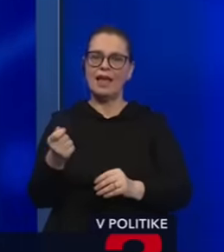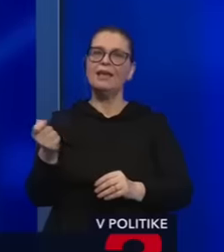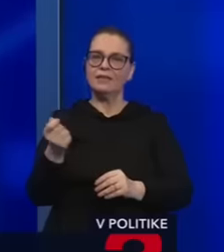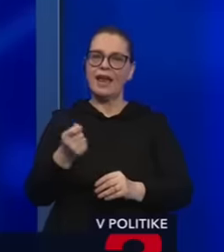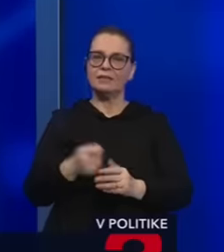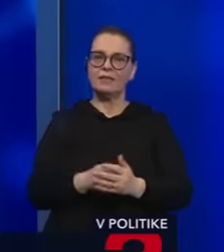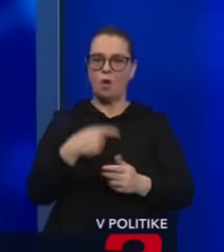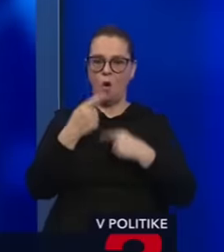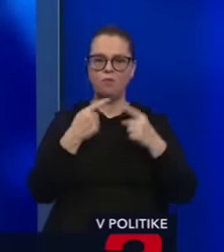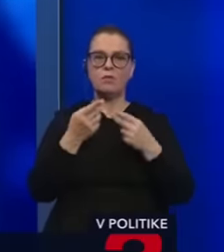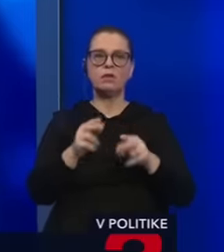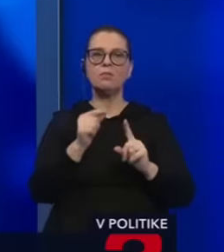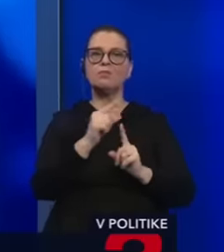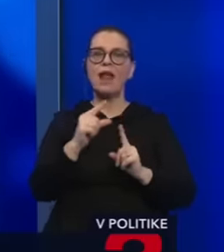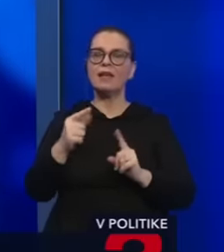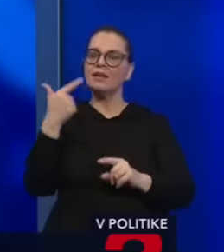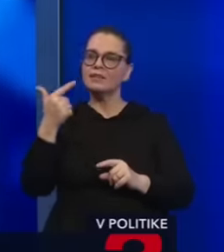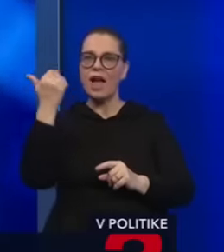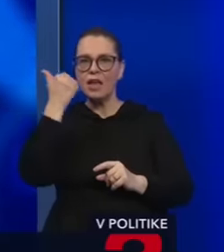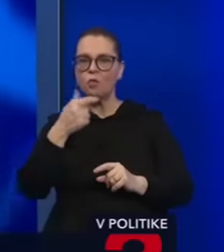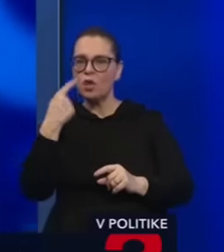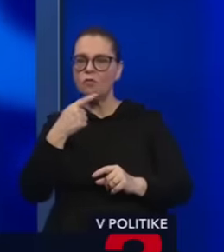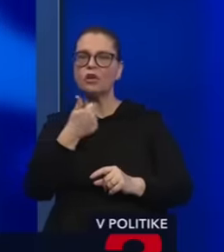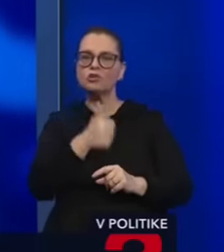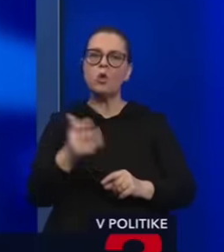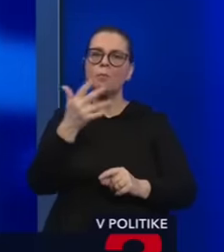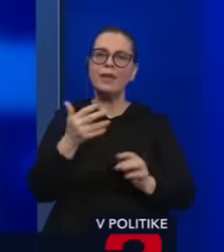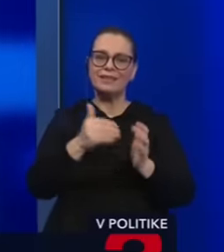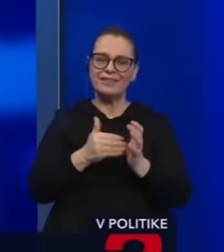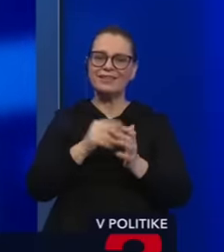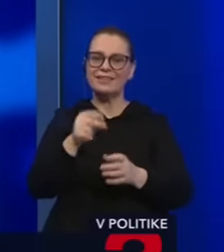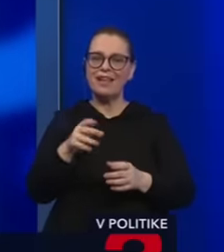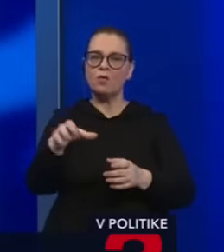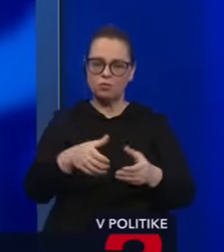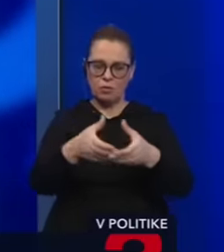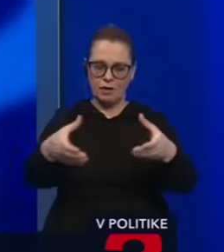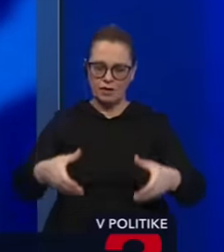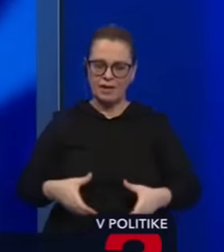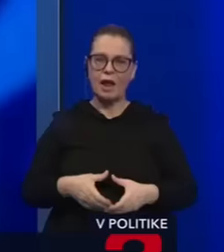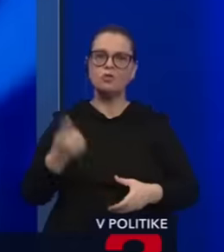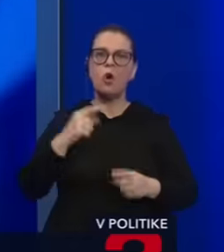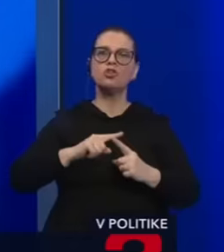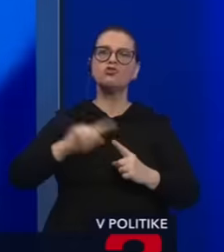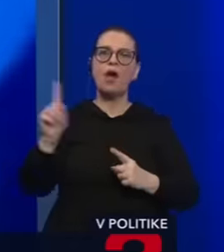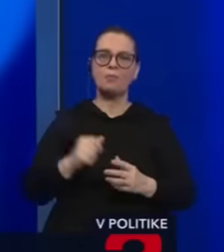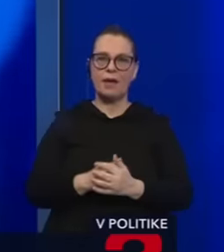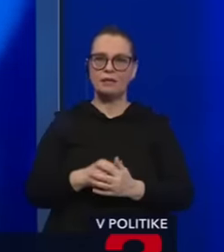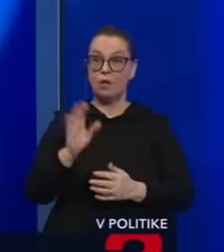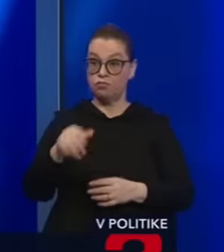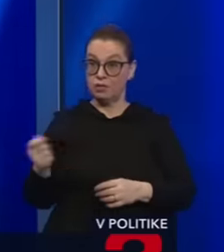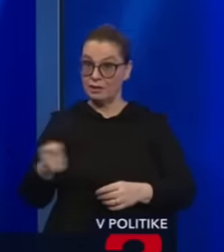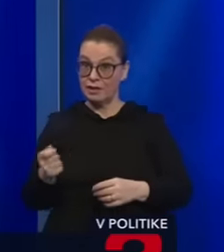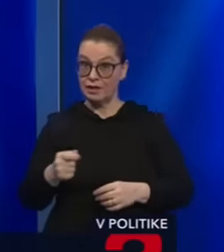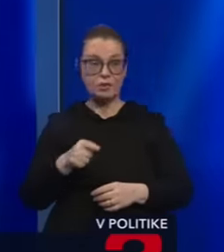sme sa o prípade Pelegriniho. Dvaja ľudia svedčili o tom, že 150 tisíc eur zobral v krabicu o šampanského. Keď sa príjmu nové trestné sádzby,